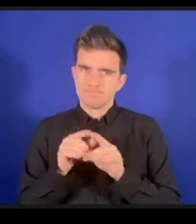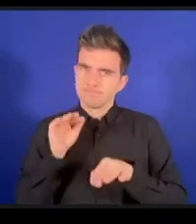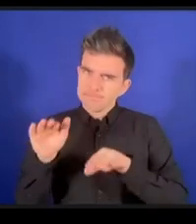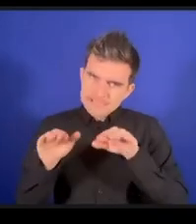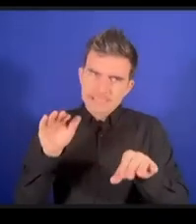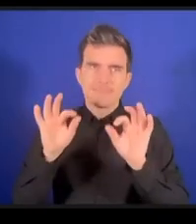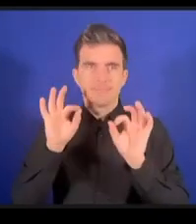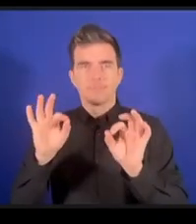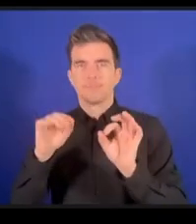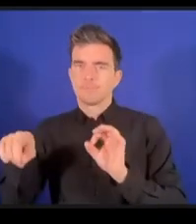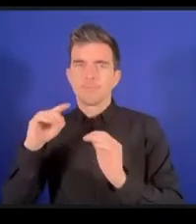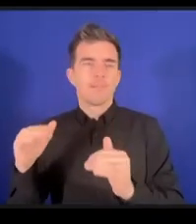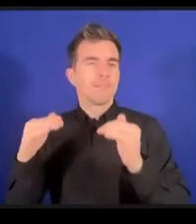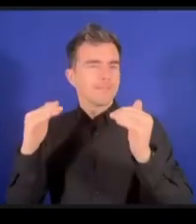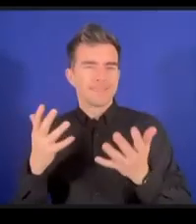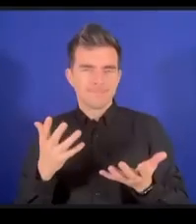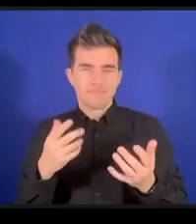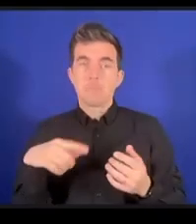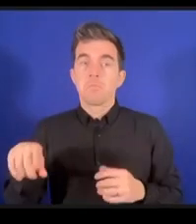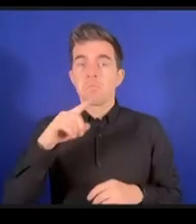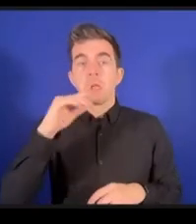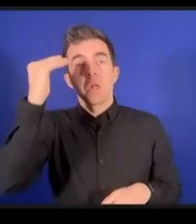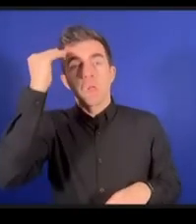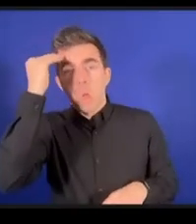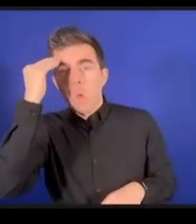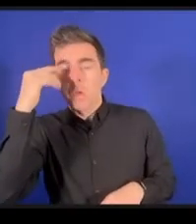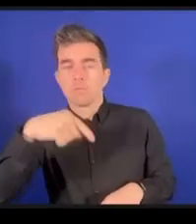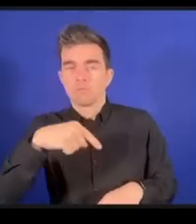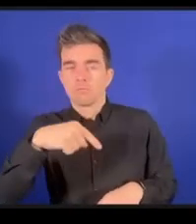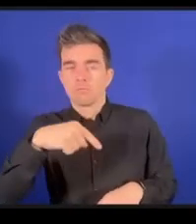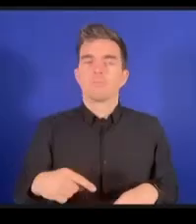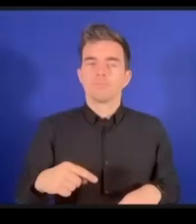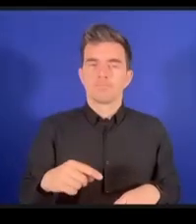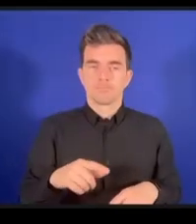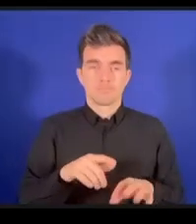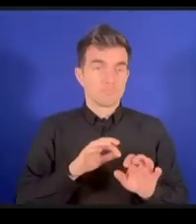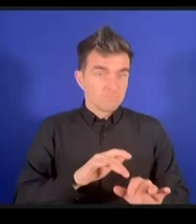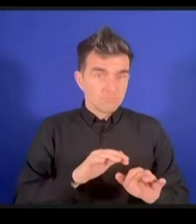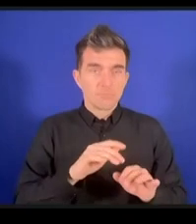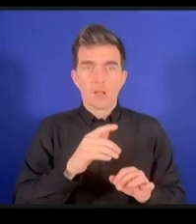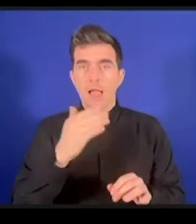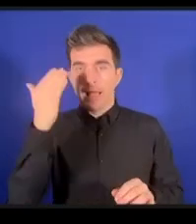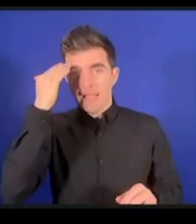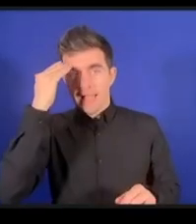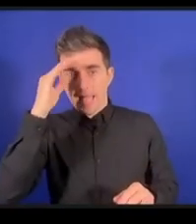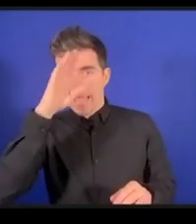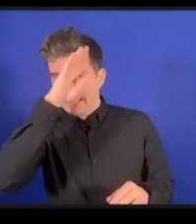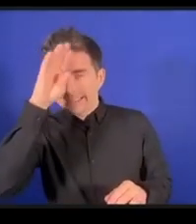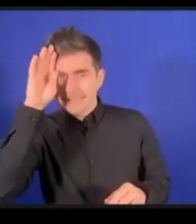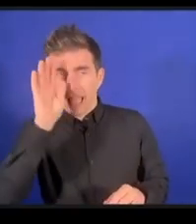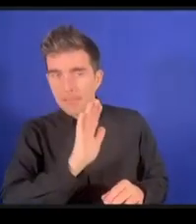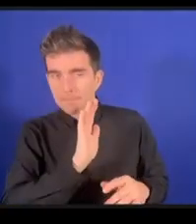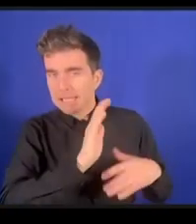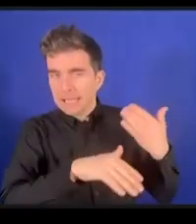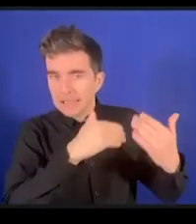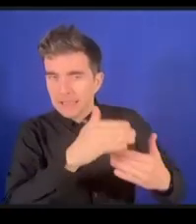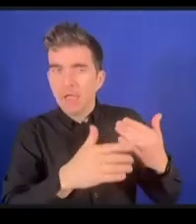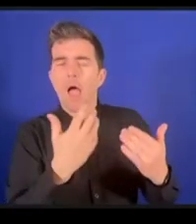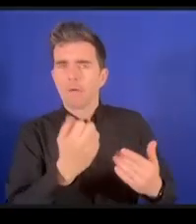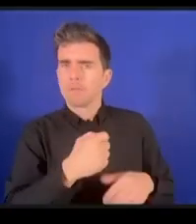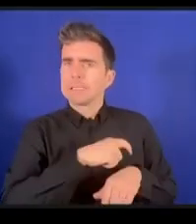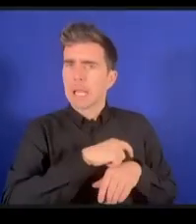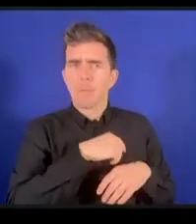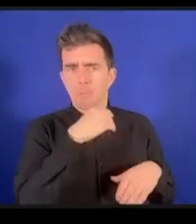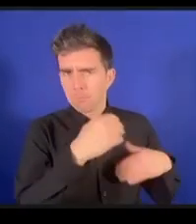今多くのテーマ数学だけではなくてテーマを対